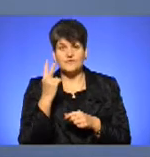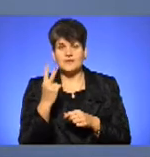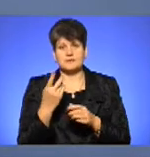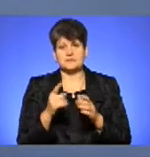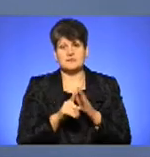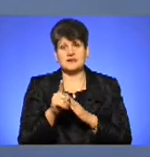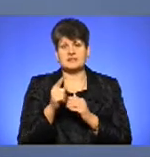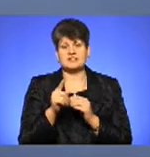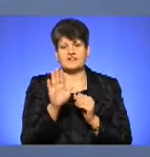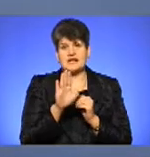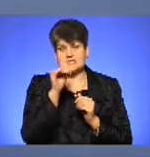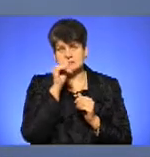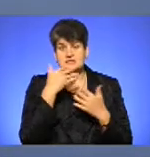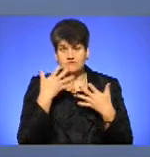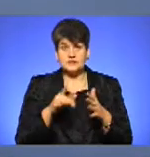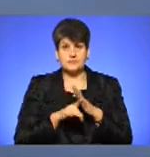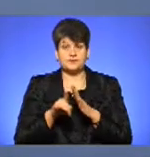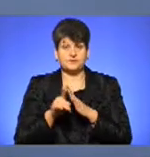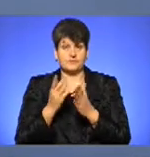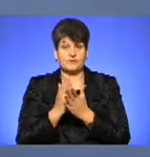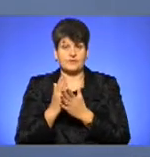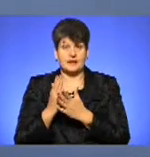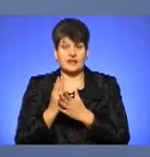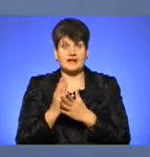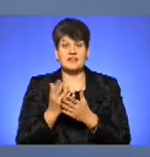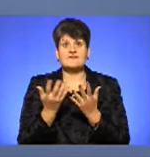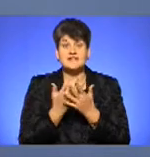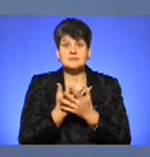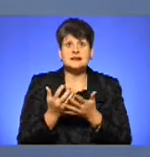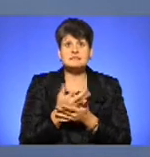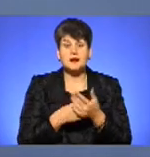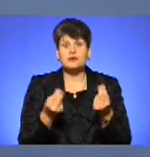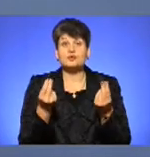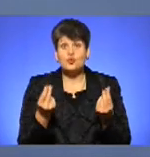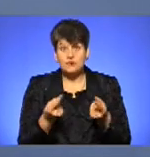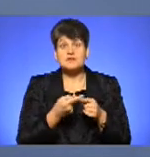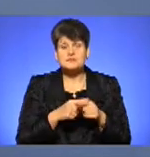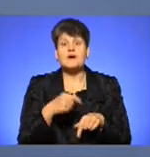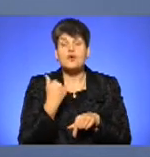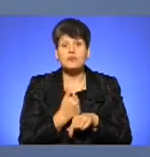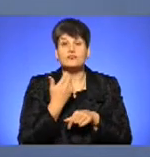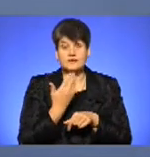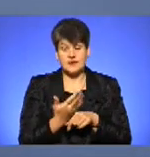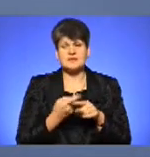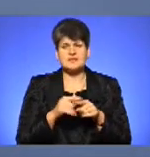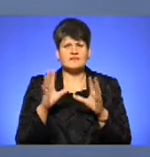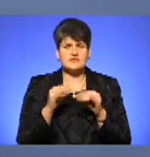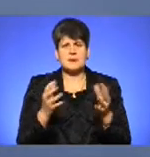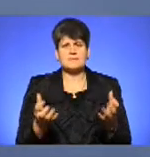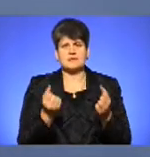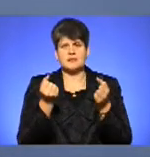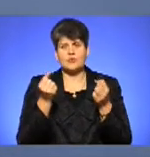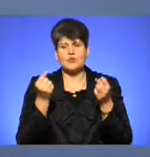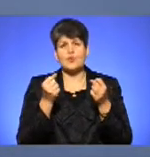починаючи з вересня місяця, вже відбуваються. І фільми збирають касу, от що головне. І люди ходять на ці фільми. Це є все підтримка українського